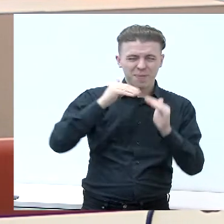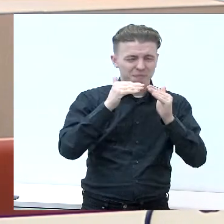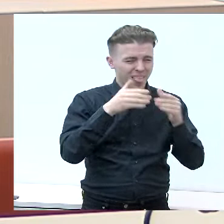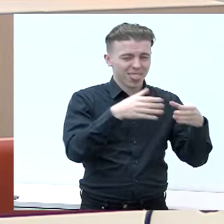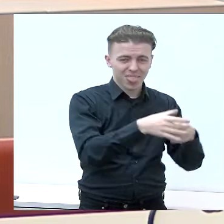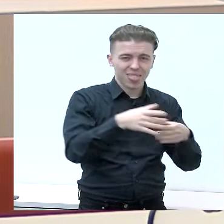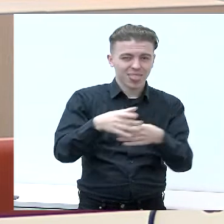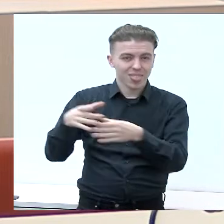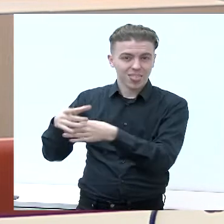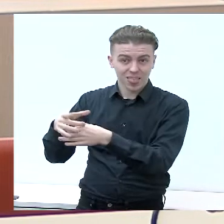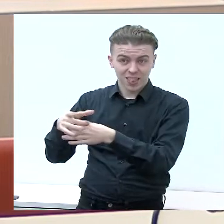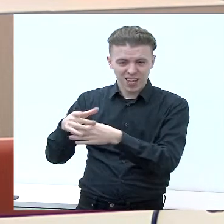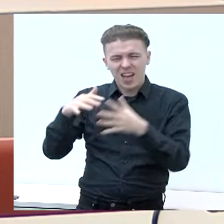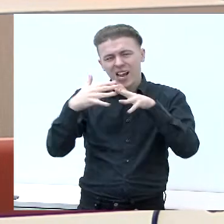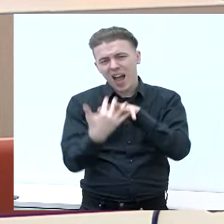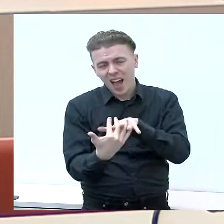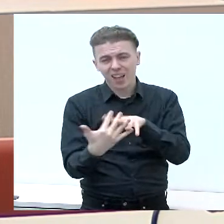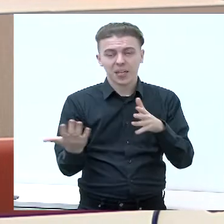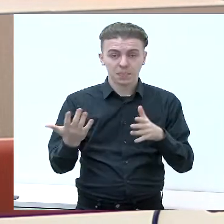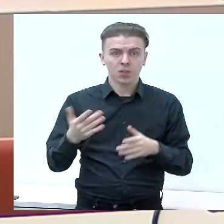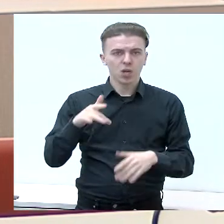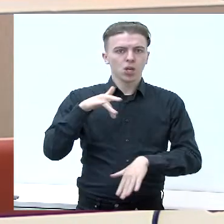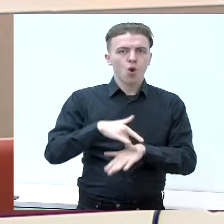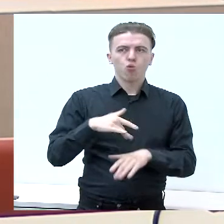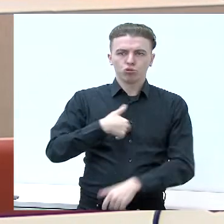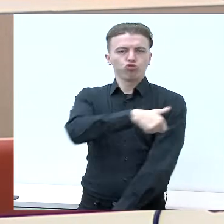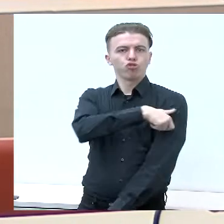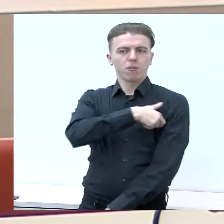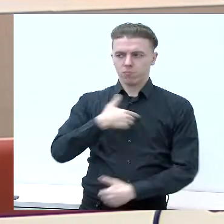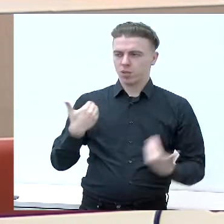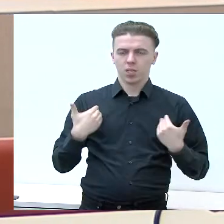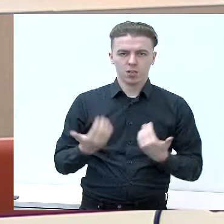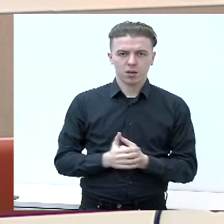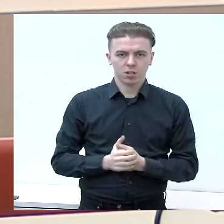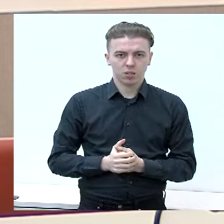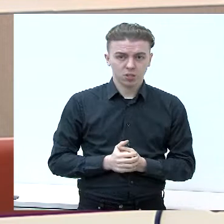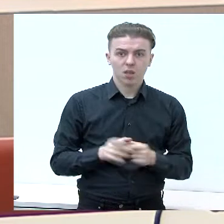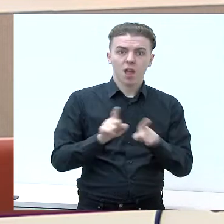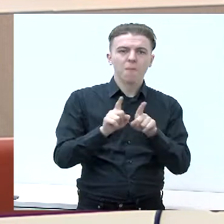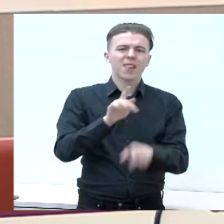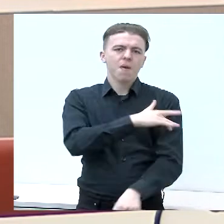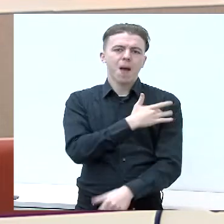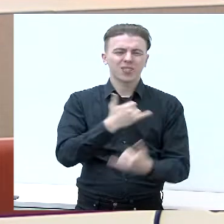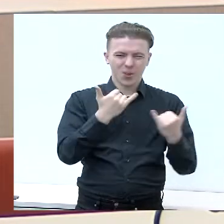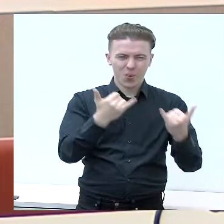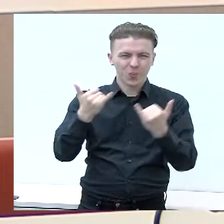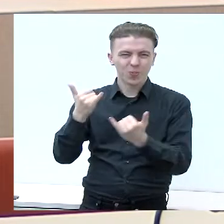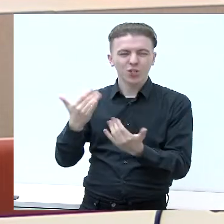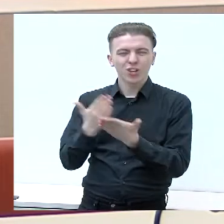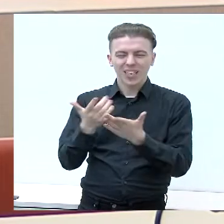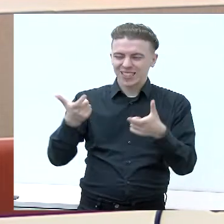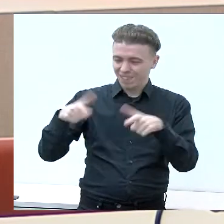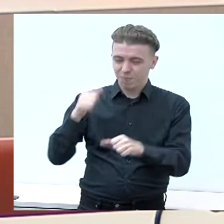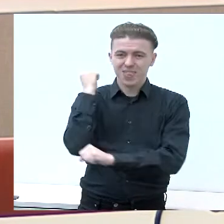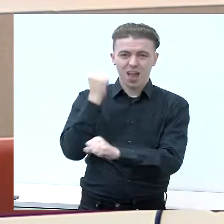šią miesteliją, kaimę, jausiusi šeimininkais ir teikiamas paslaugos savaldybės darbuotojų